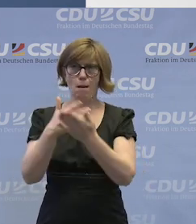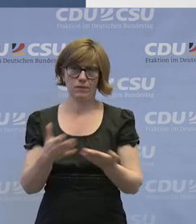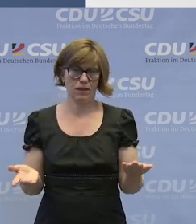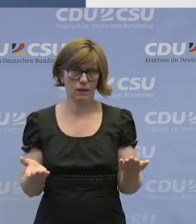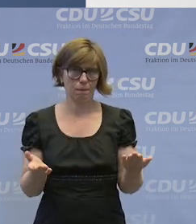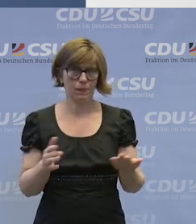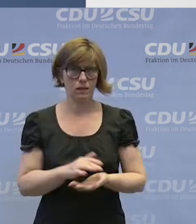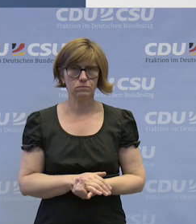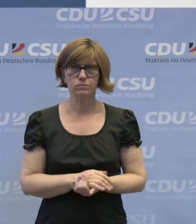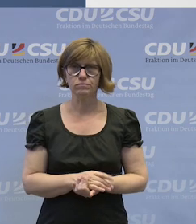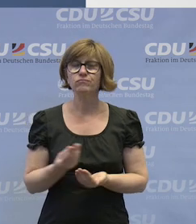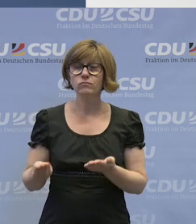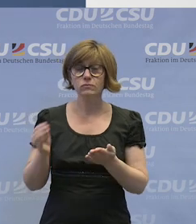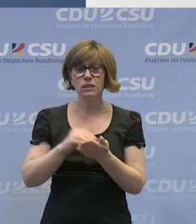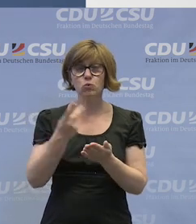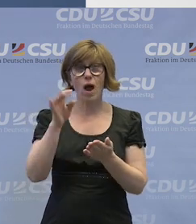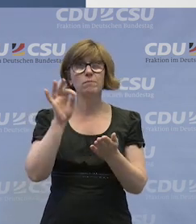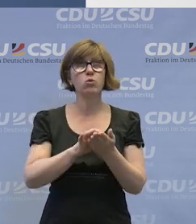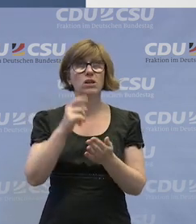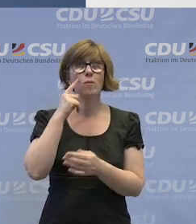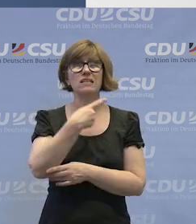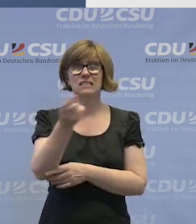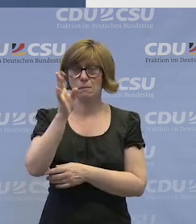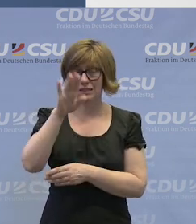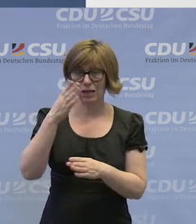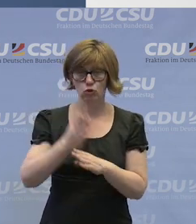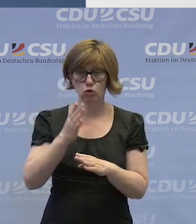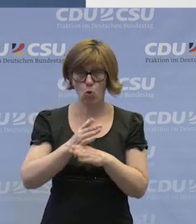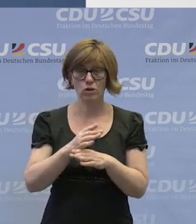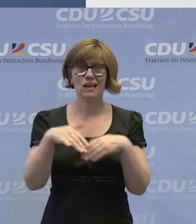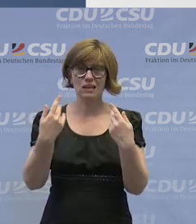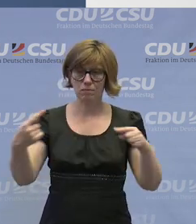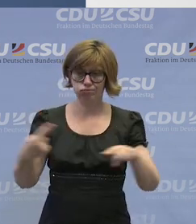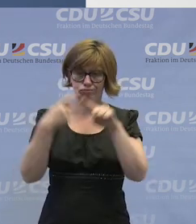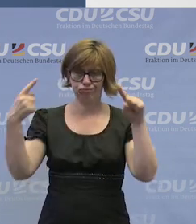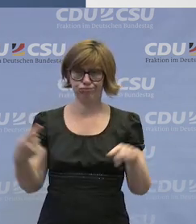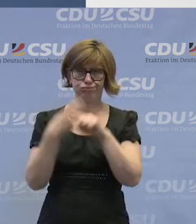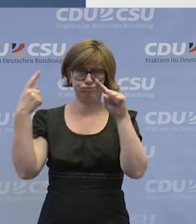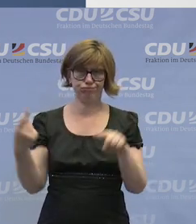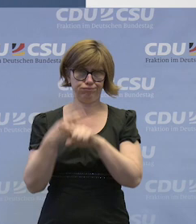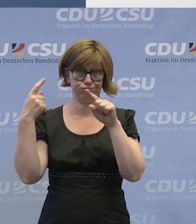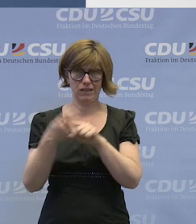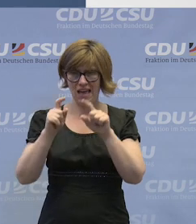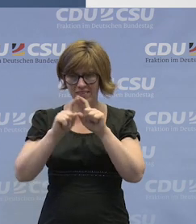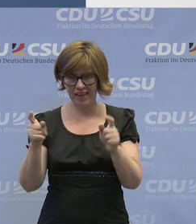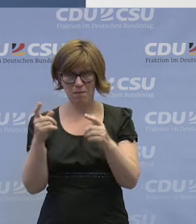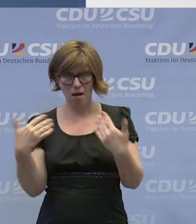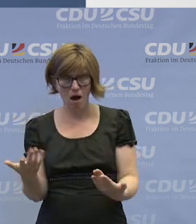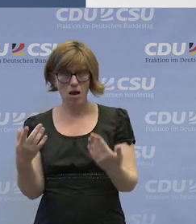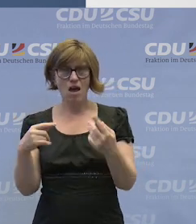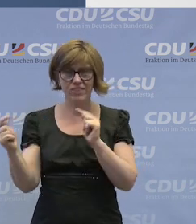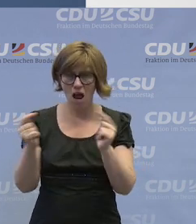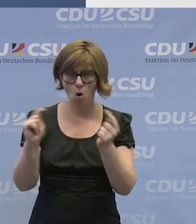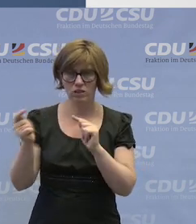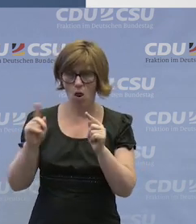Ja, und dann kommt ein Punkt, den kennen Sie sicherlich auch. Es gibt Streitigkeiten. Manche Themen lassen sich eben nicht nur im